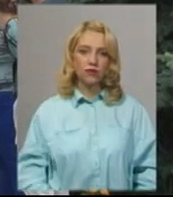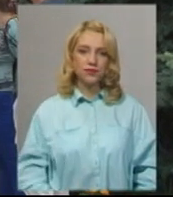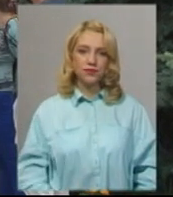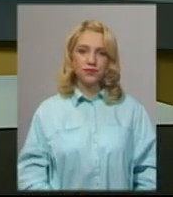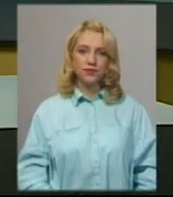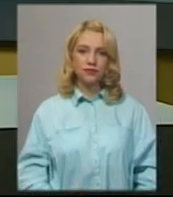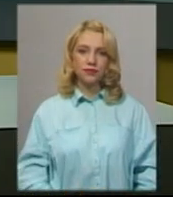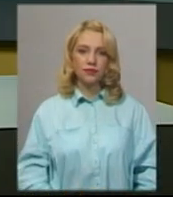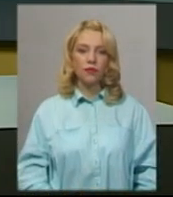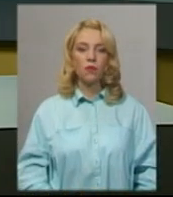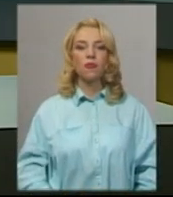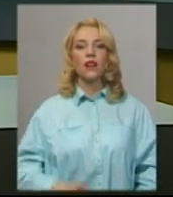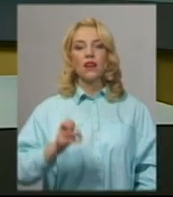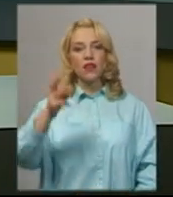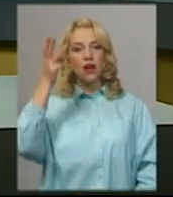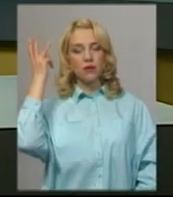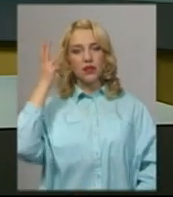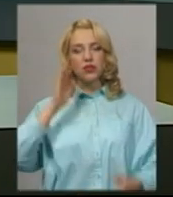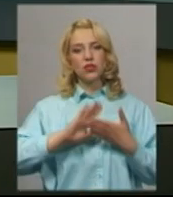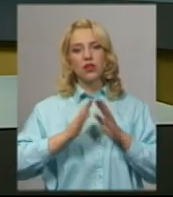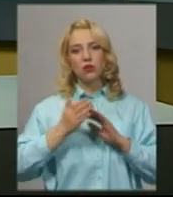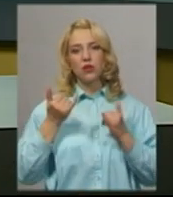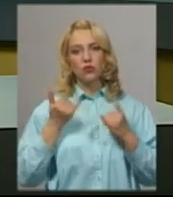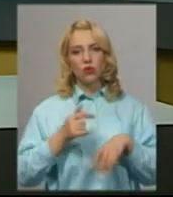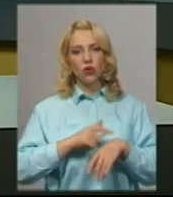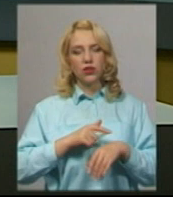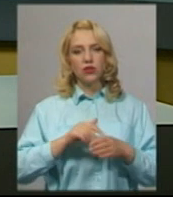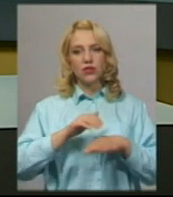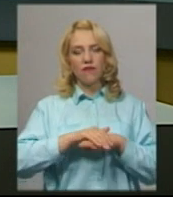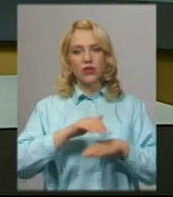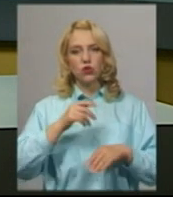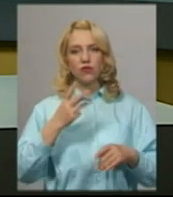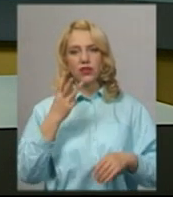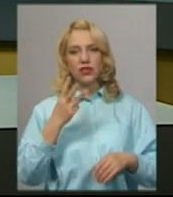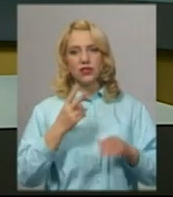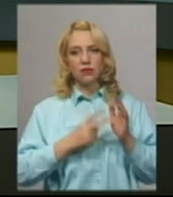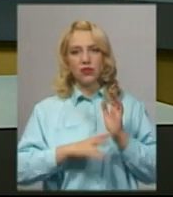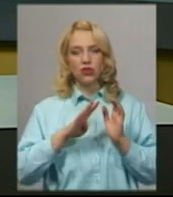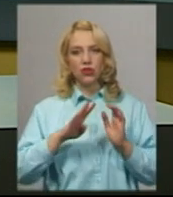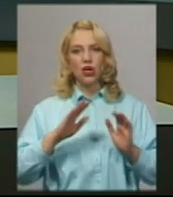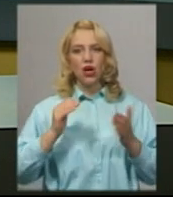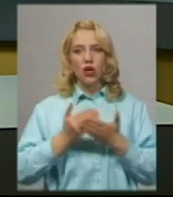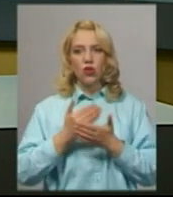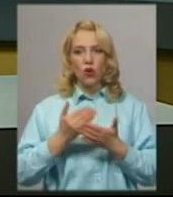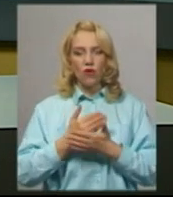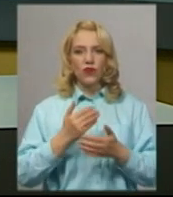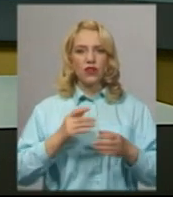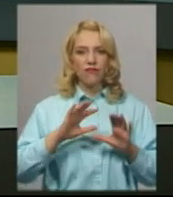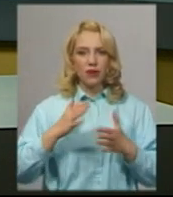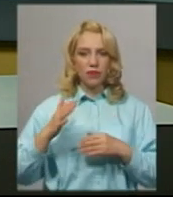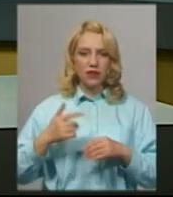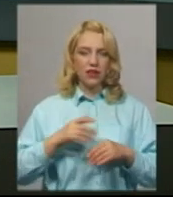На Хмельниччині станом на цю годину зафіксовано 74 нових випадки інфікування вірусом COVID